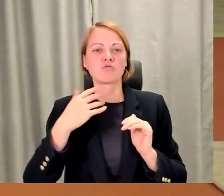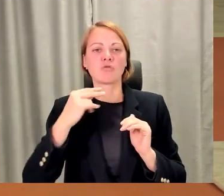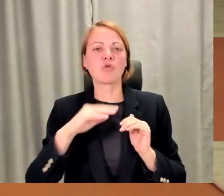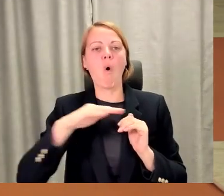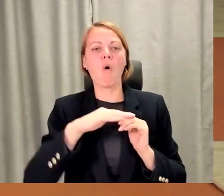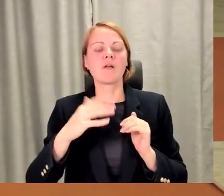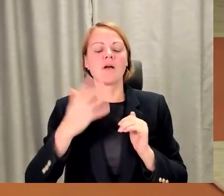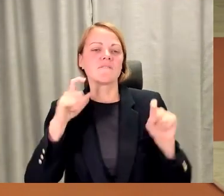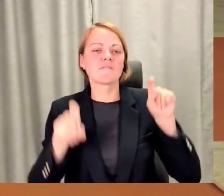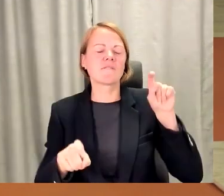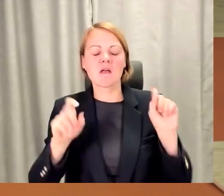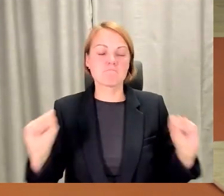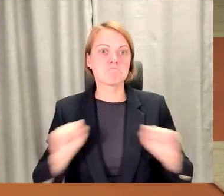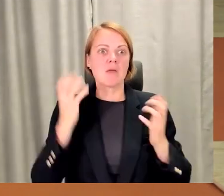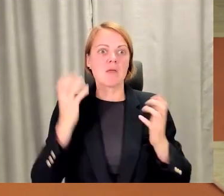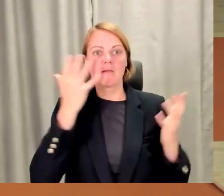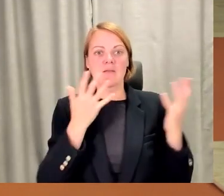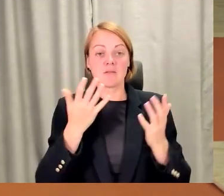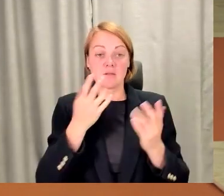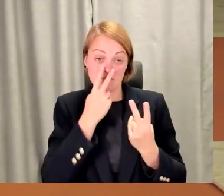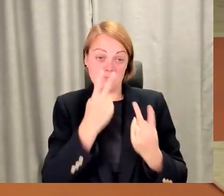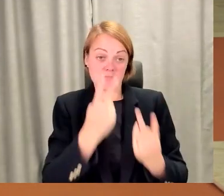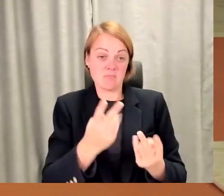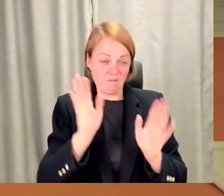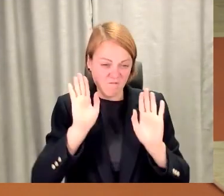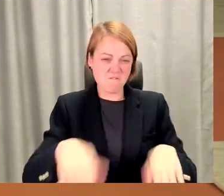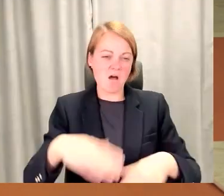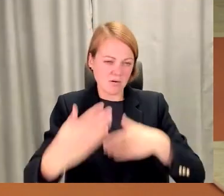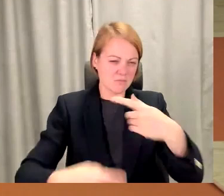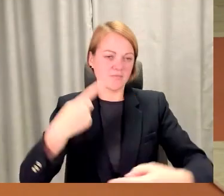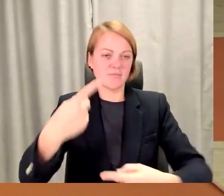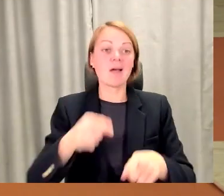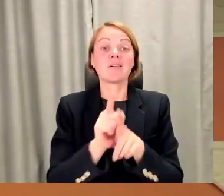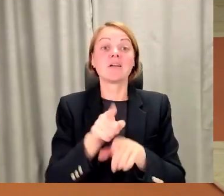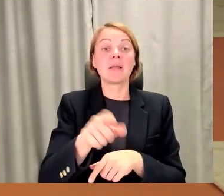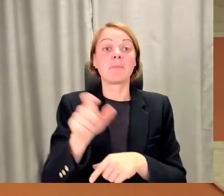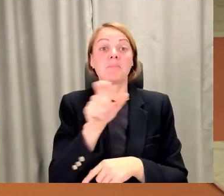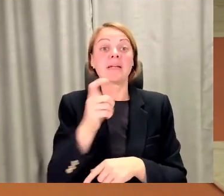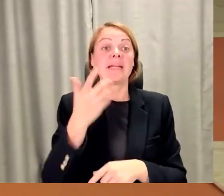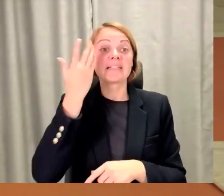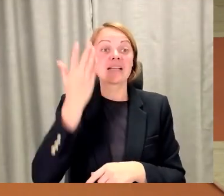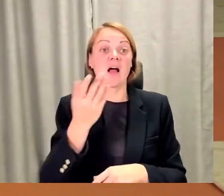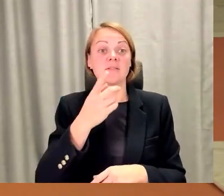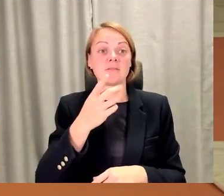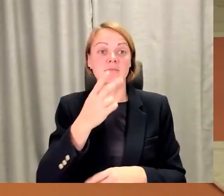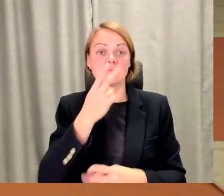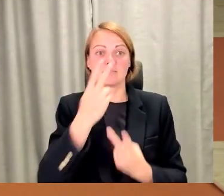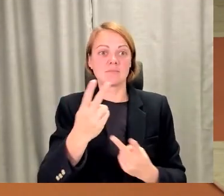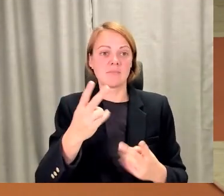mēs varam to darīt. Jā, un ja tajā brīdi, kad tas notiek, visapkārt lido un mēs nezinām, kur likties,